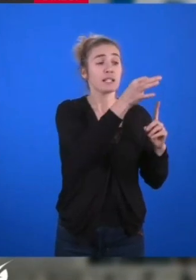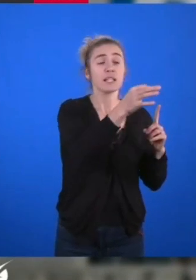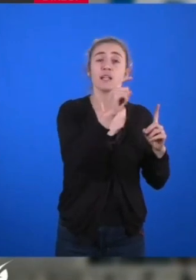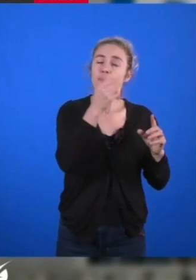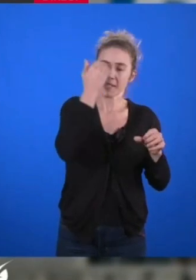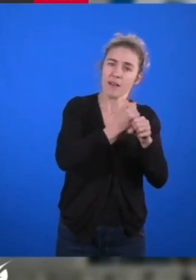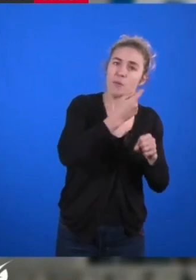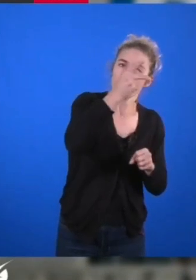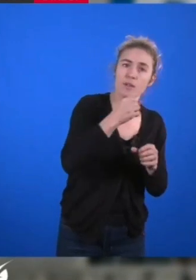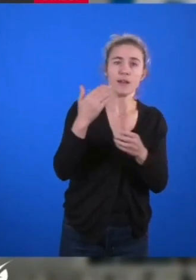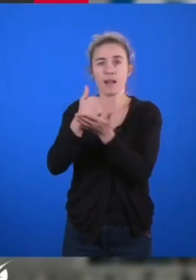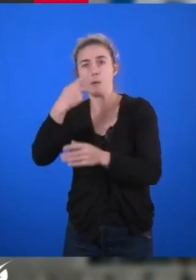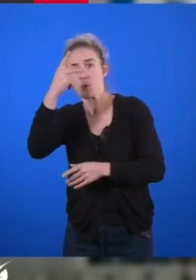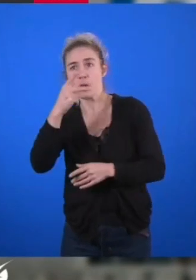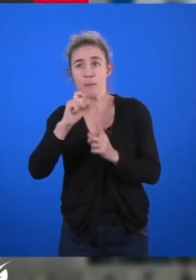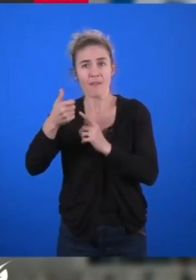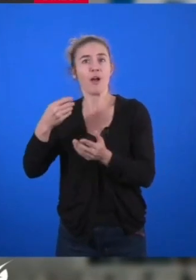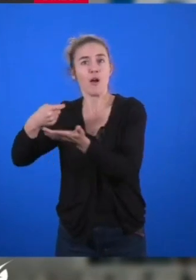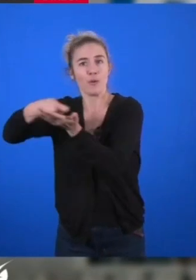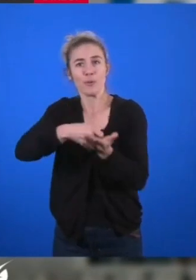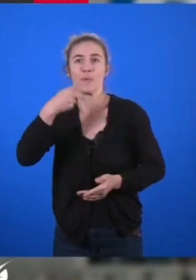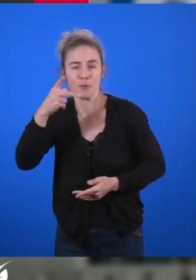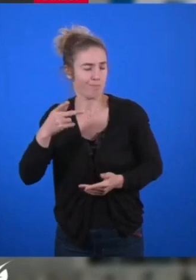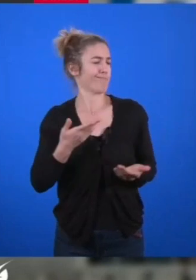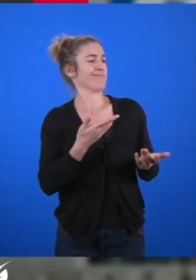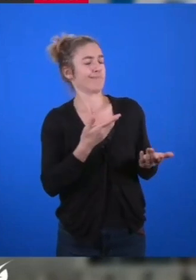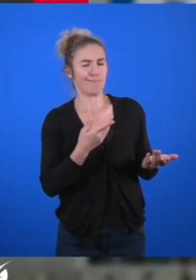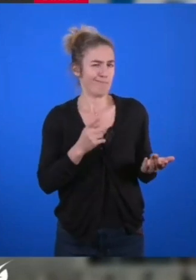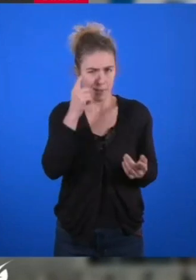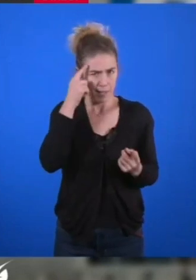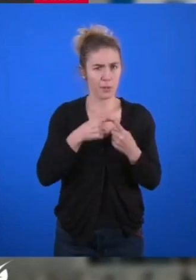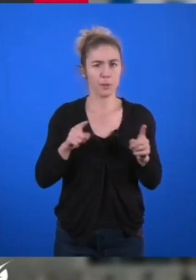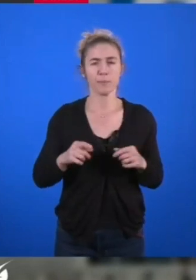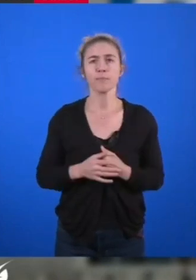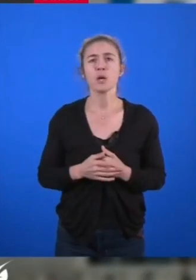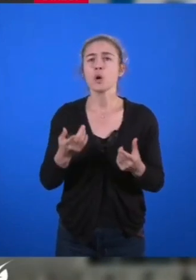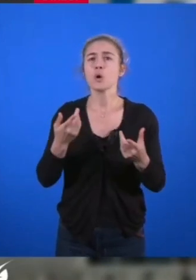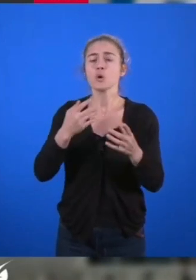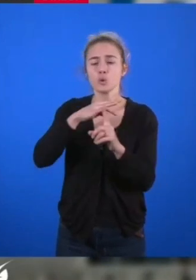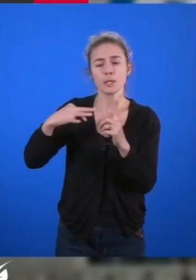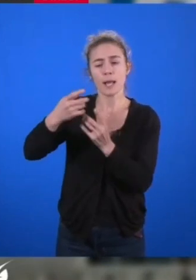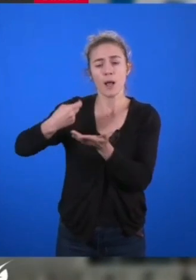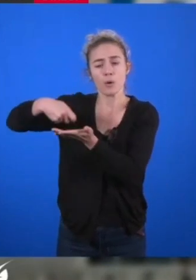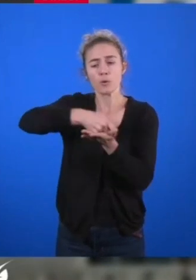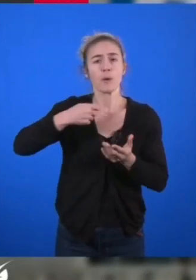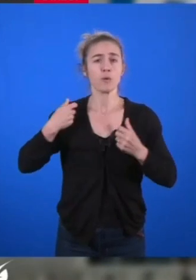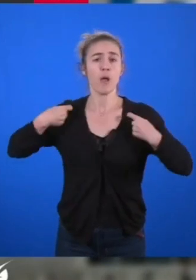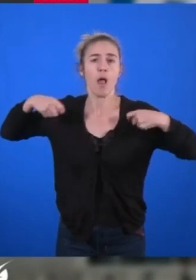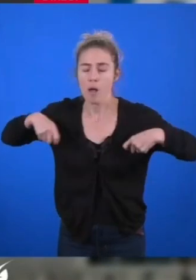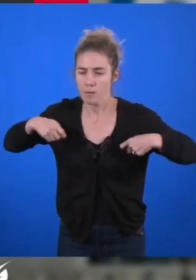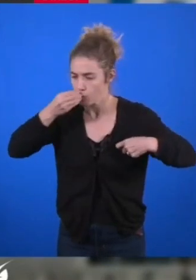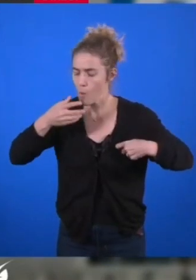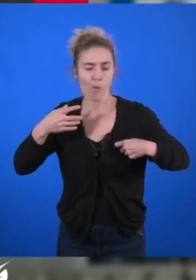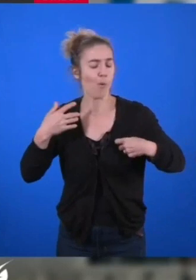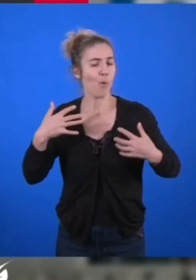gagner plus, pour enfin consommer plus. Alors que notre société de consommation montre ses limites, notamment en termes de